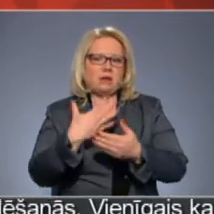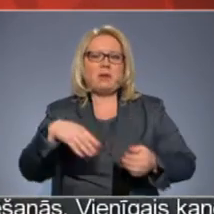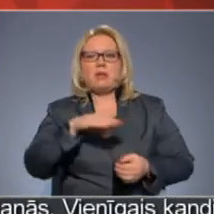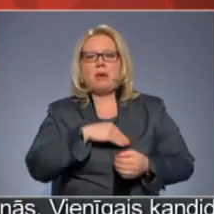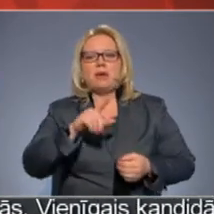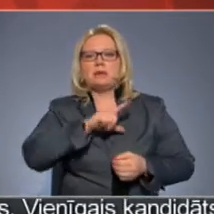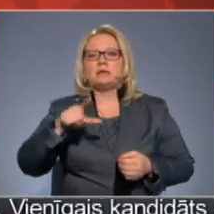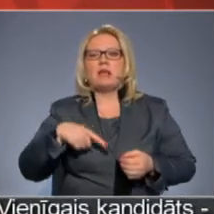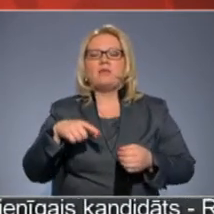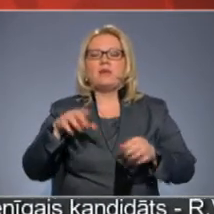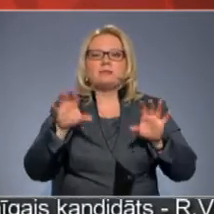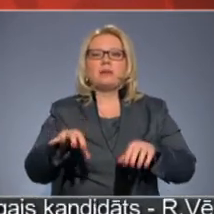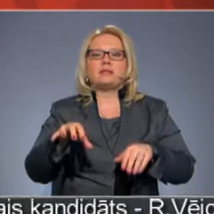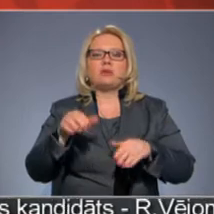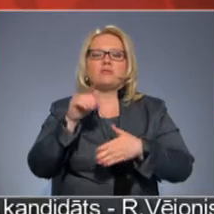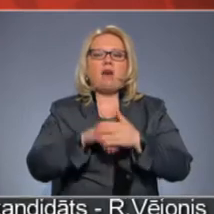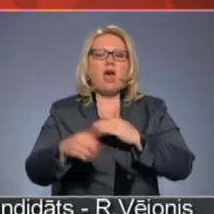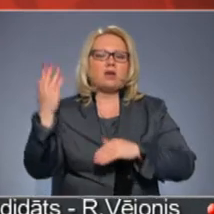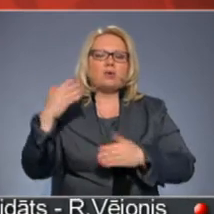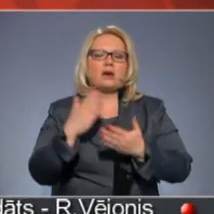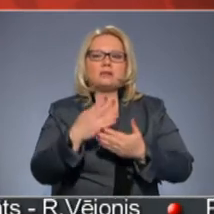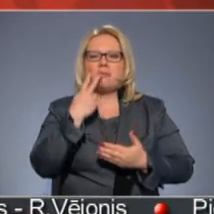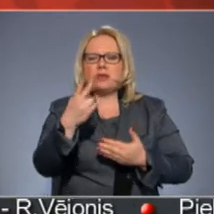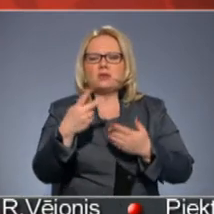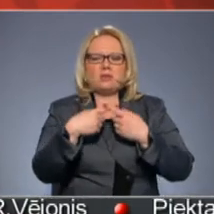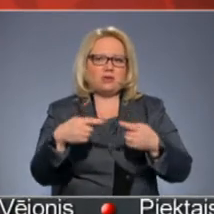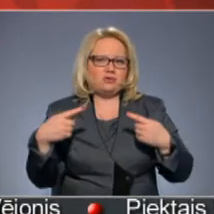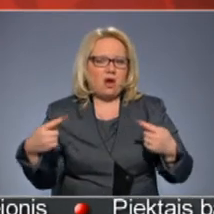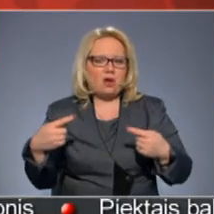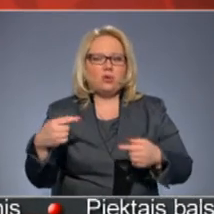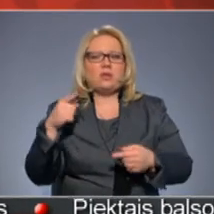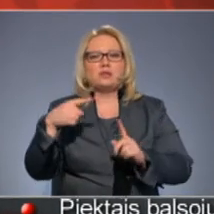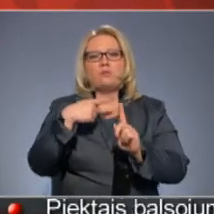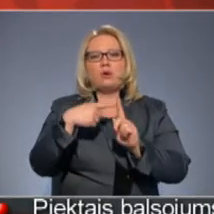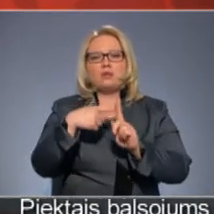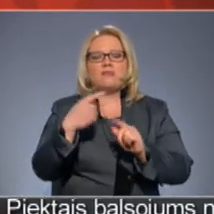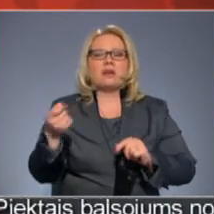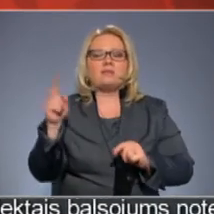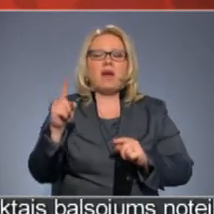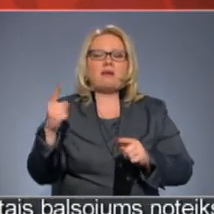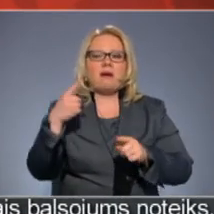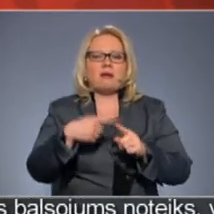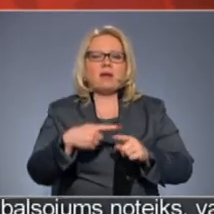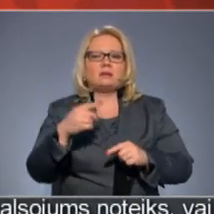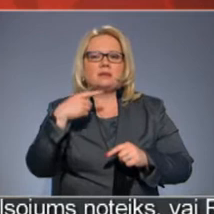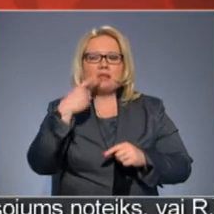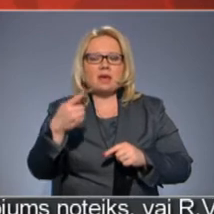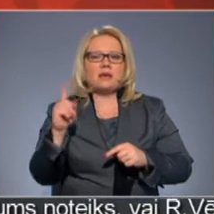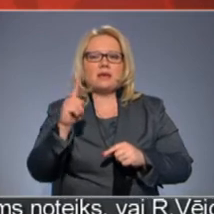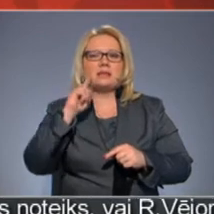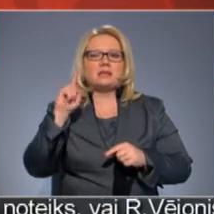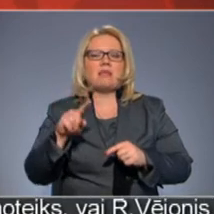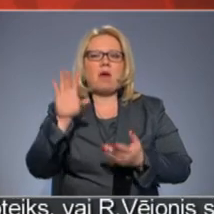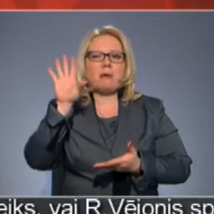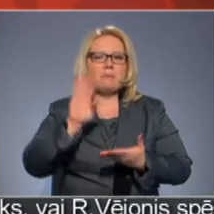Latvijas prezidentūras vēsturē esam redzējuši ļoti dažādus. Es domāju, tas pozitīvais jau vairāk kārt ir minēts. ka, protams, viņam ir zināma